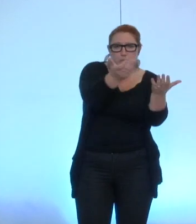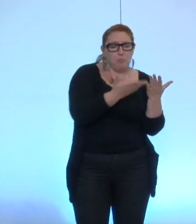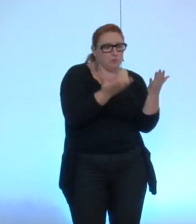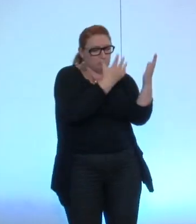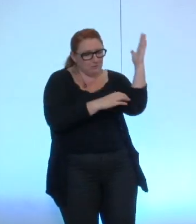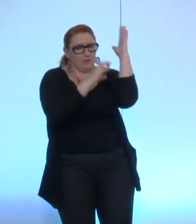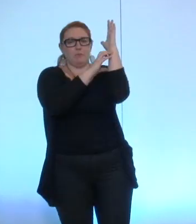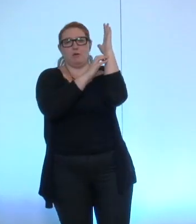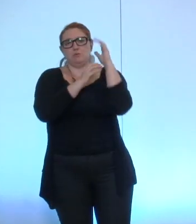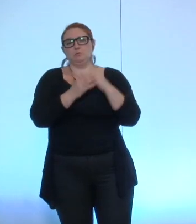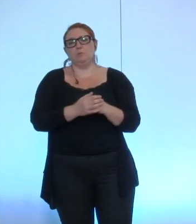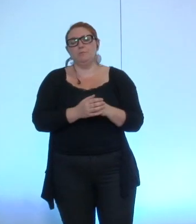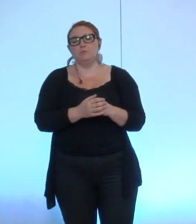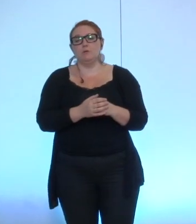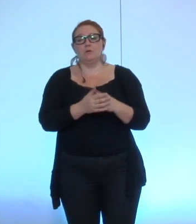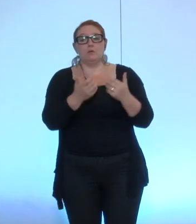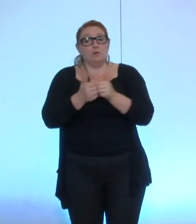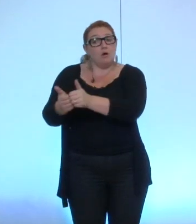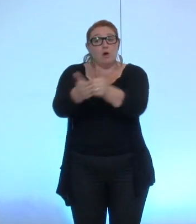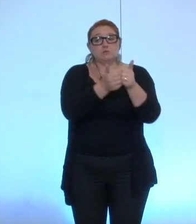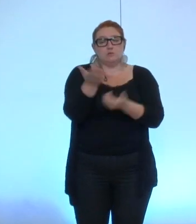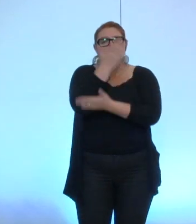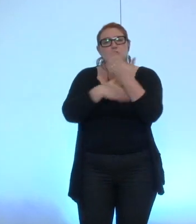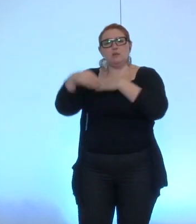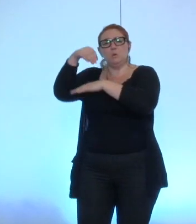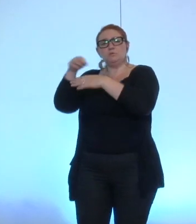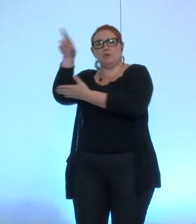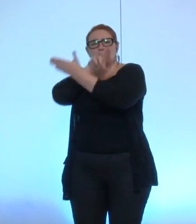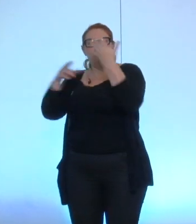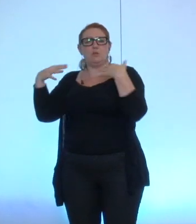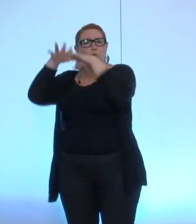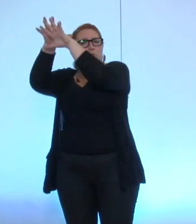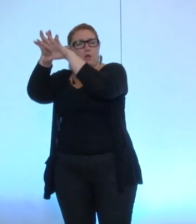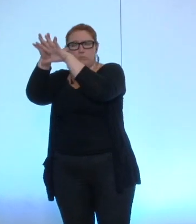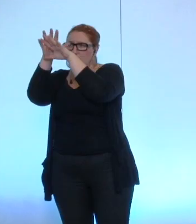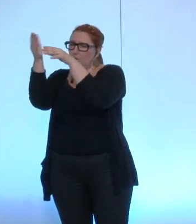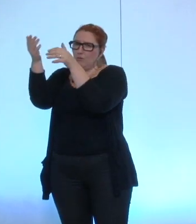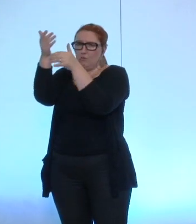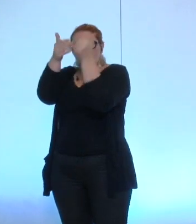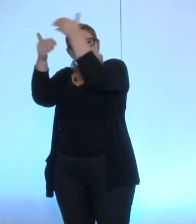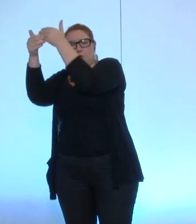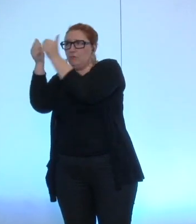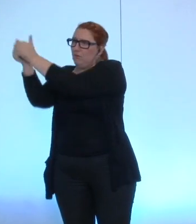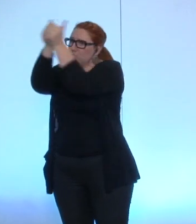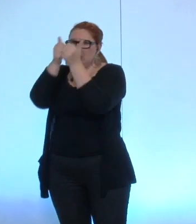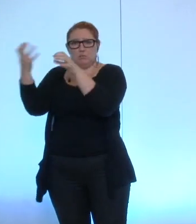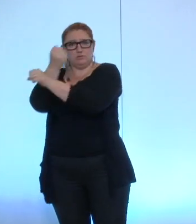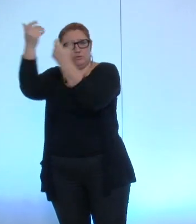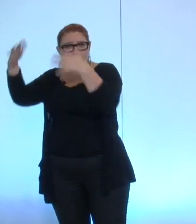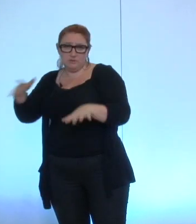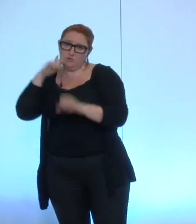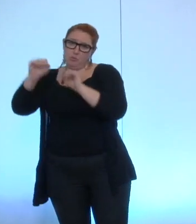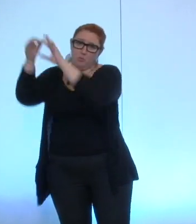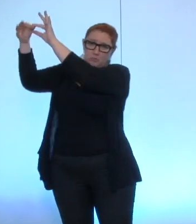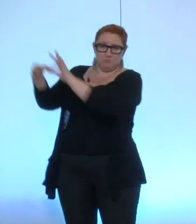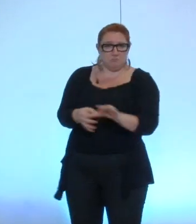Nous avons su le construire ensemble au Conseil régional Rhône-Alpes. Nous pourrions peut-être le faire ici. Il s'agit avant tout pour nous